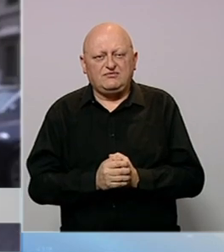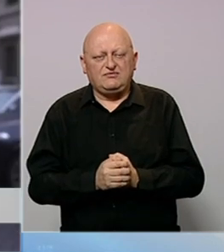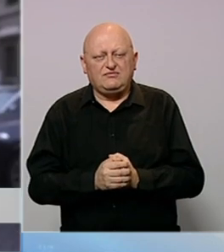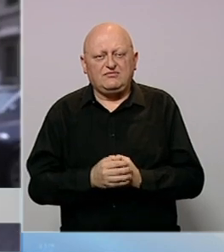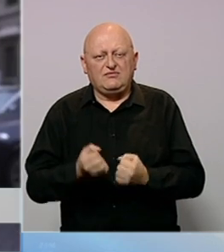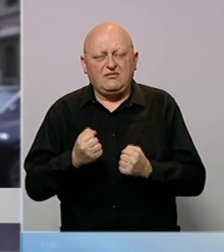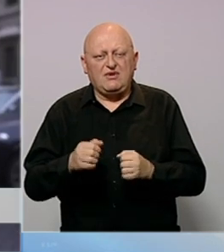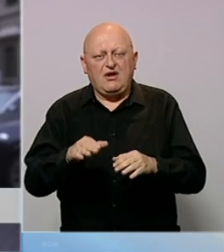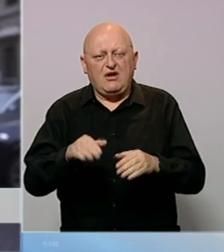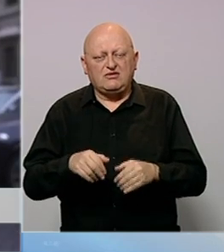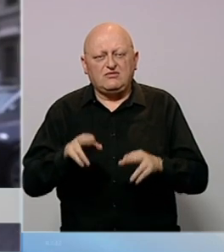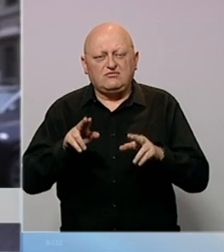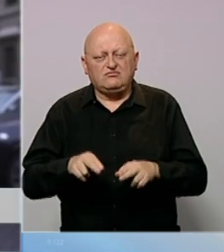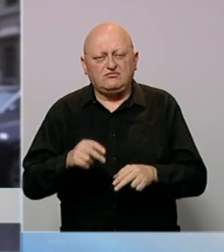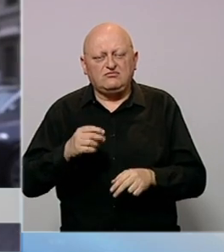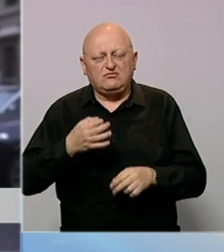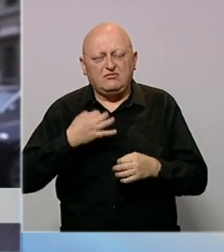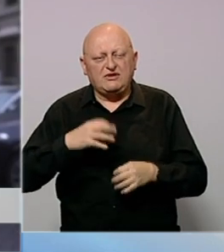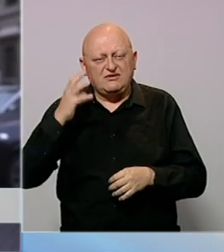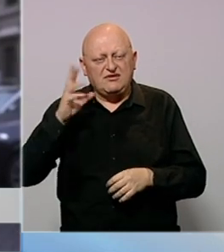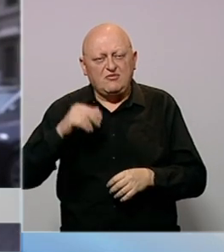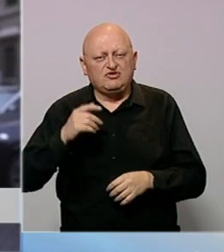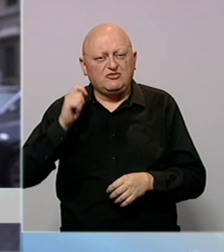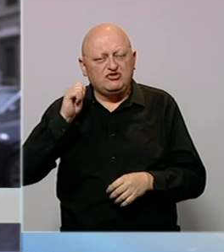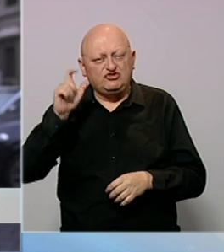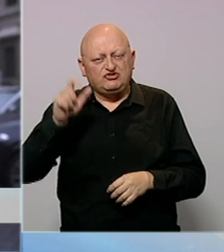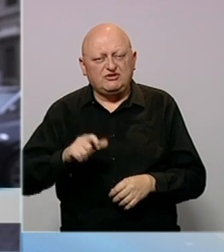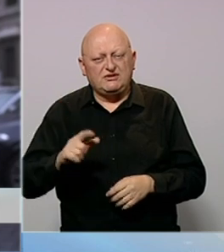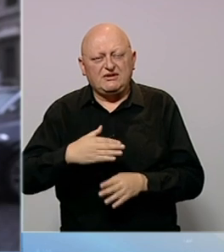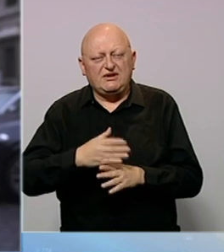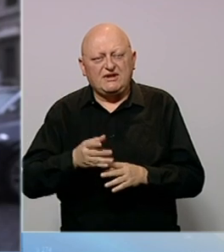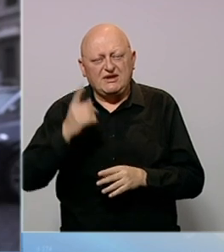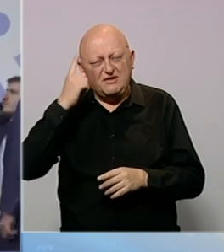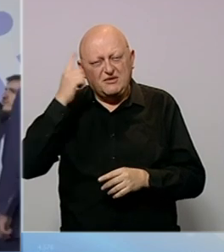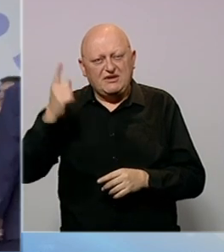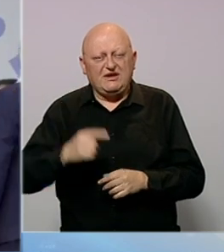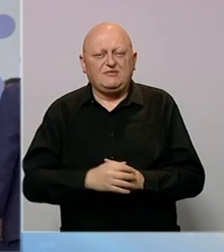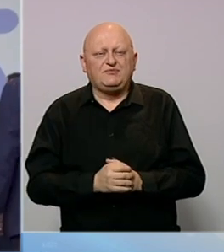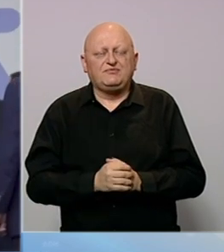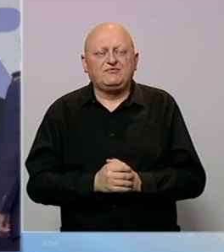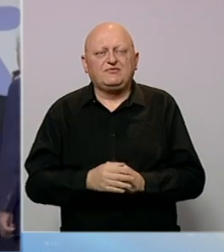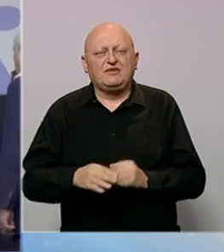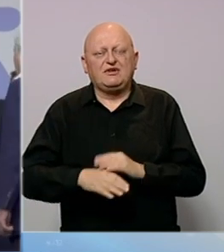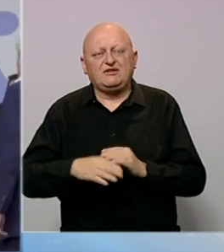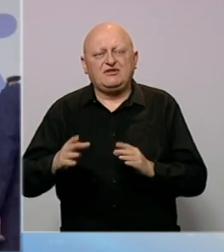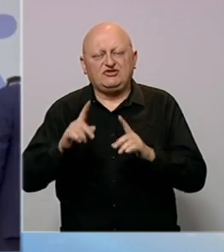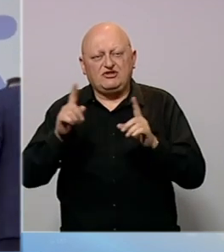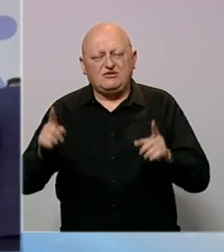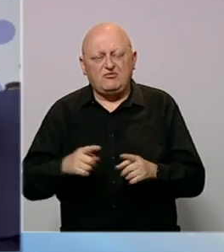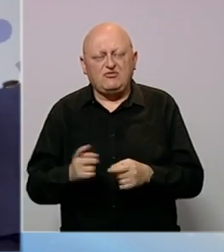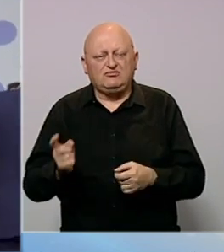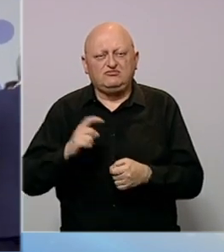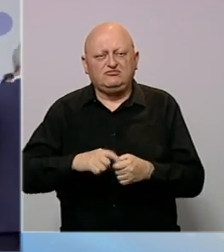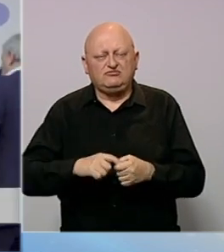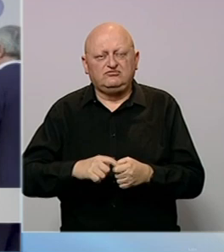Jako dobro prihvatam mogućnost da premier može biti žena, iako ne dijelimo određene ideje. Desničarski blok također uključuje